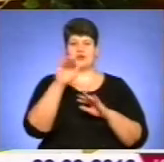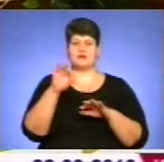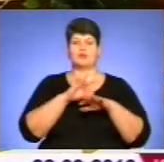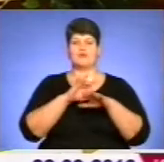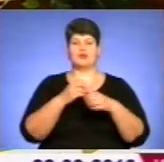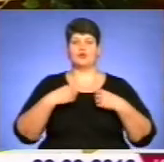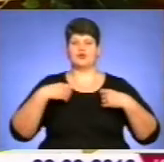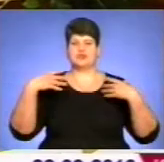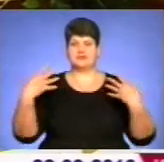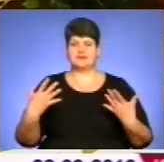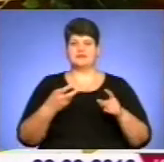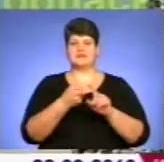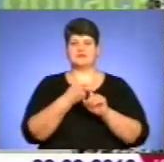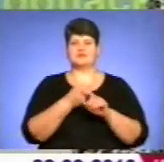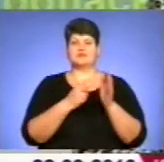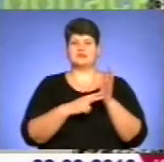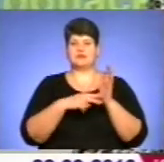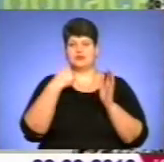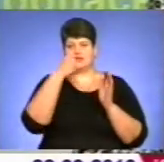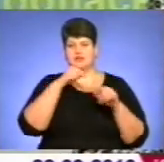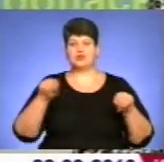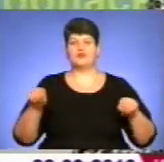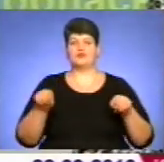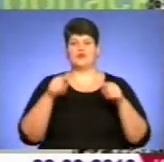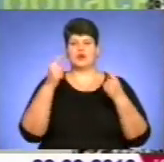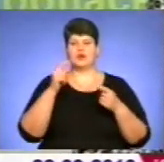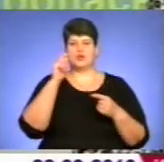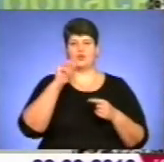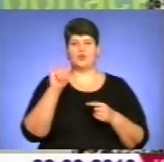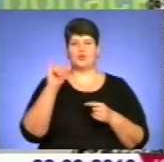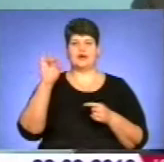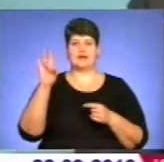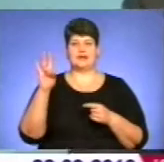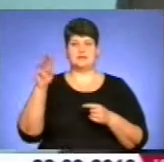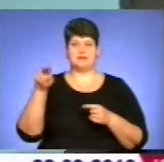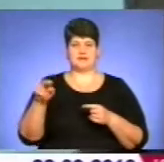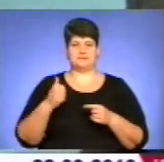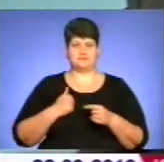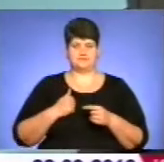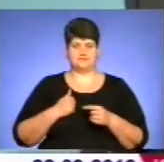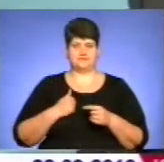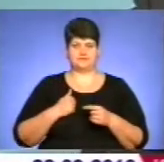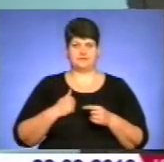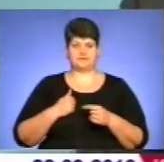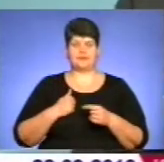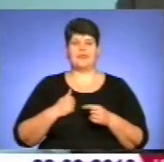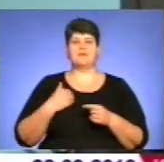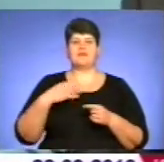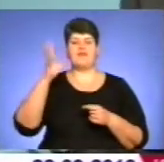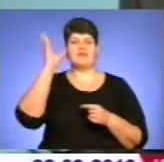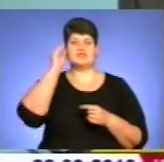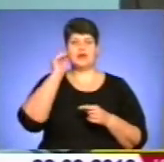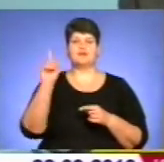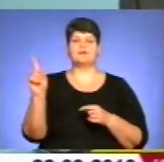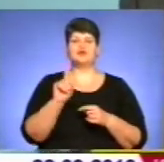урочистості з нагоди 70-ї річниці утворення Української повстанської армії. Оскільки ми вважаємо, що